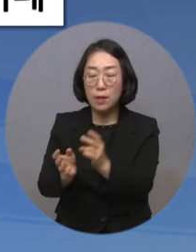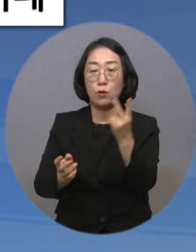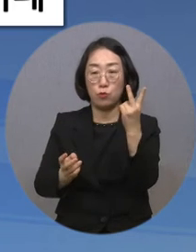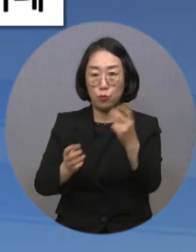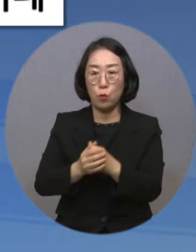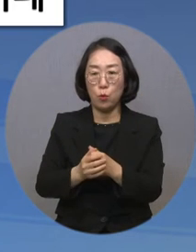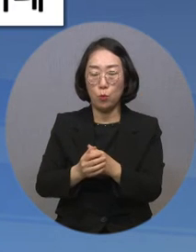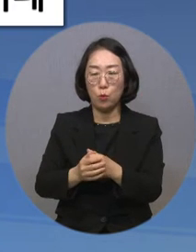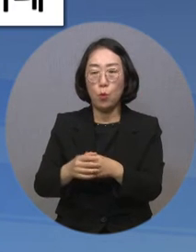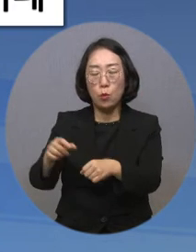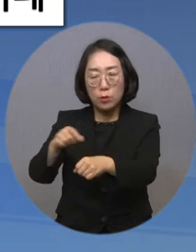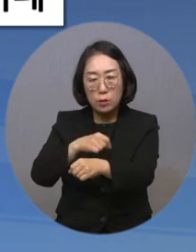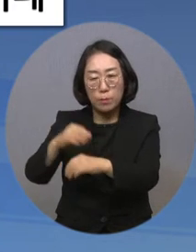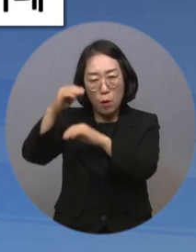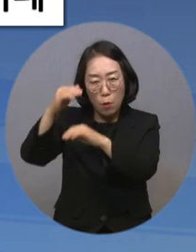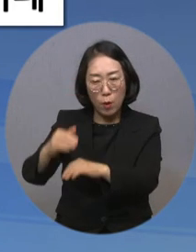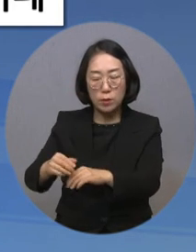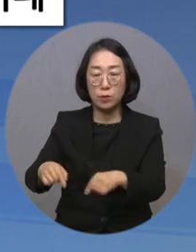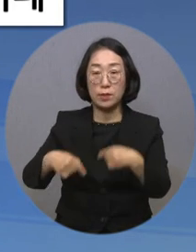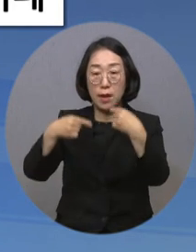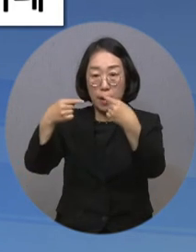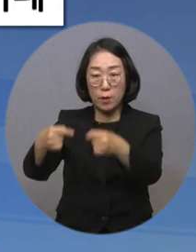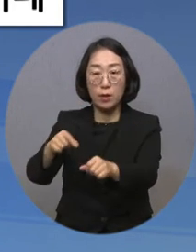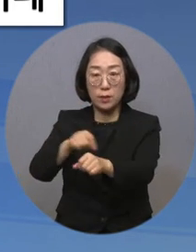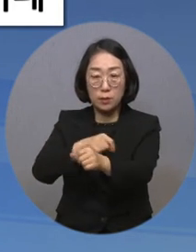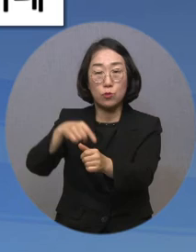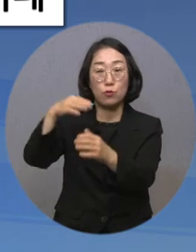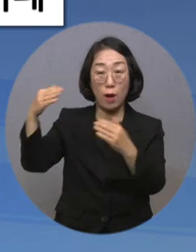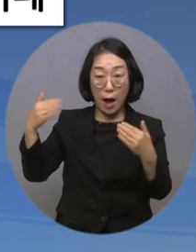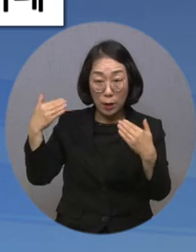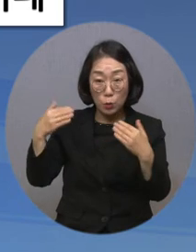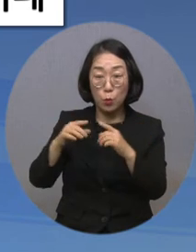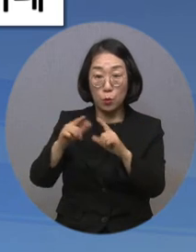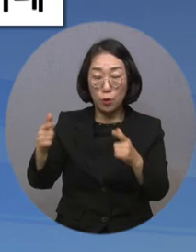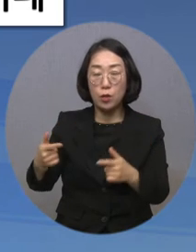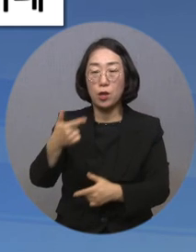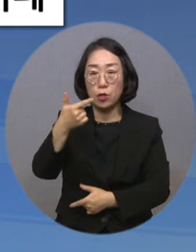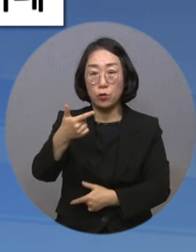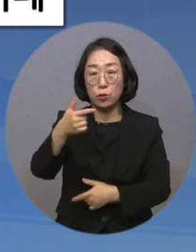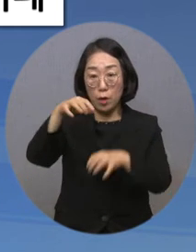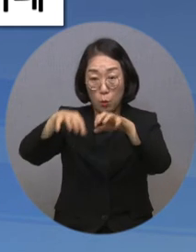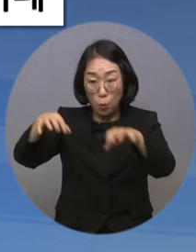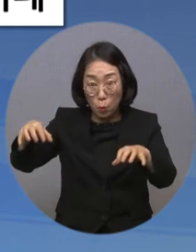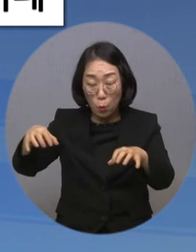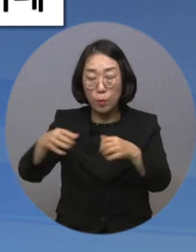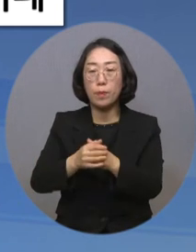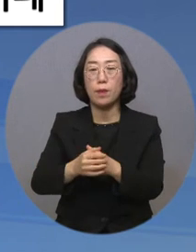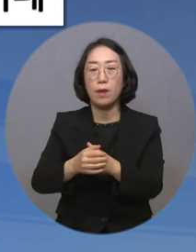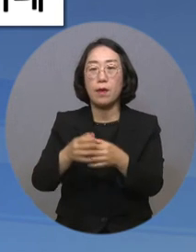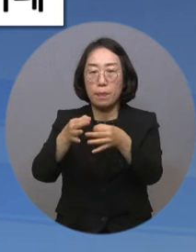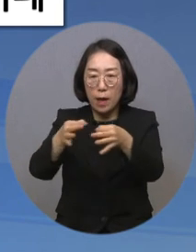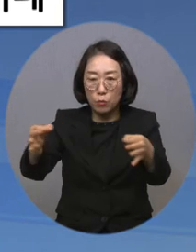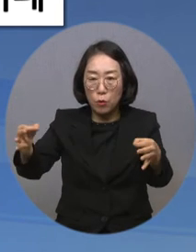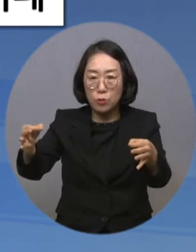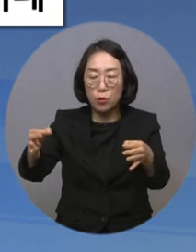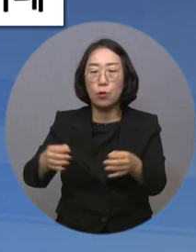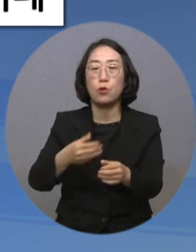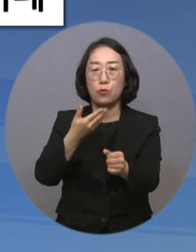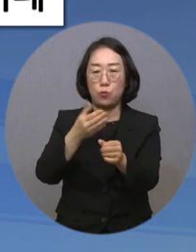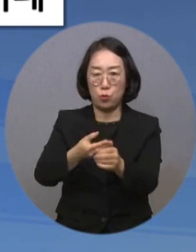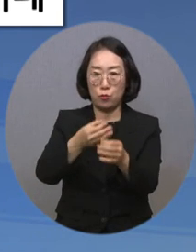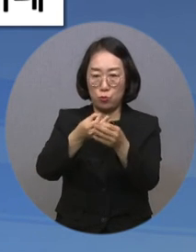본특별과정에 직접 참여한 특수학교 등 6개 관련기관의 훈련장학금으로 나눠 전달했습니다.